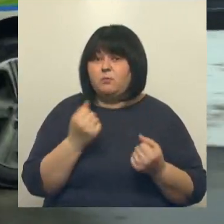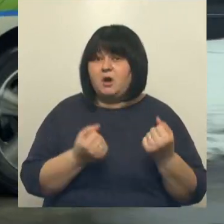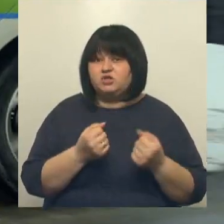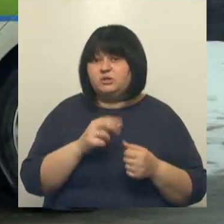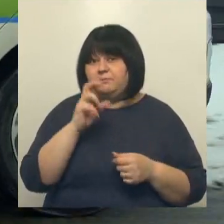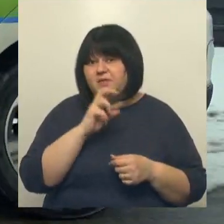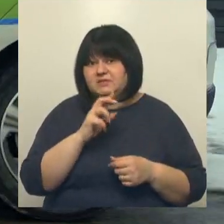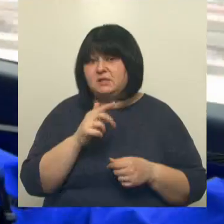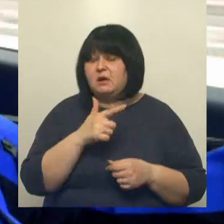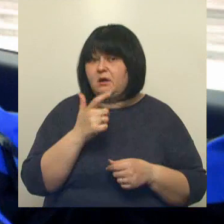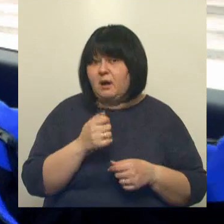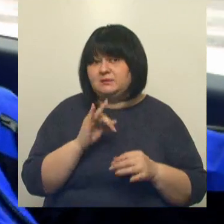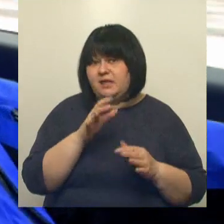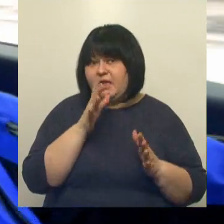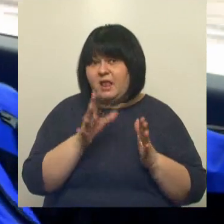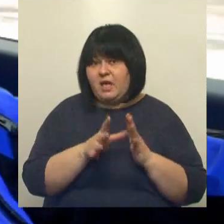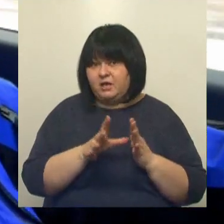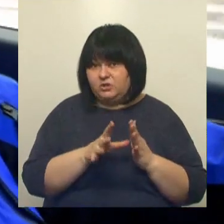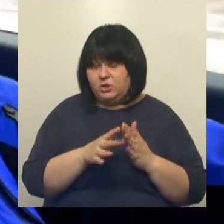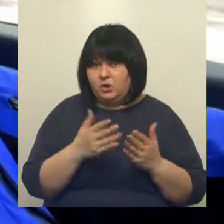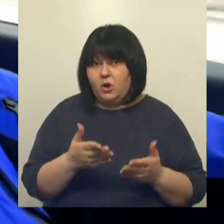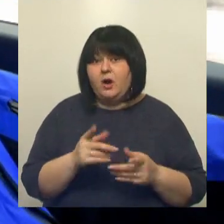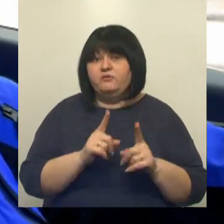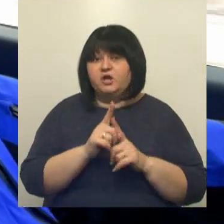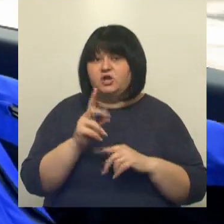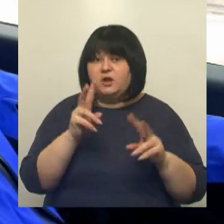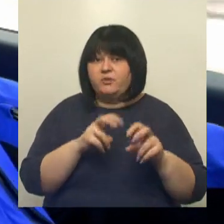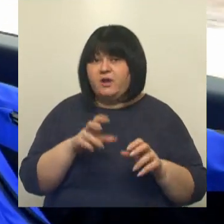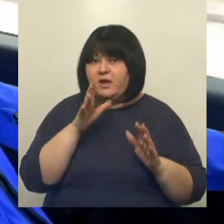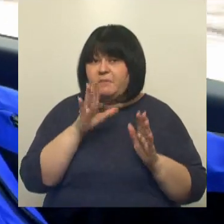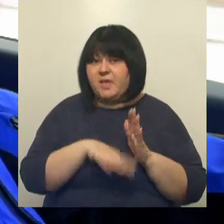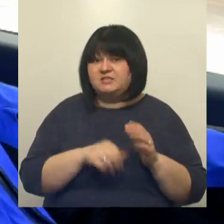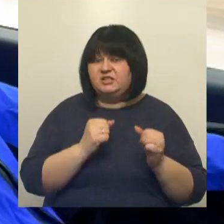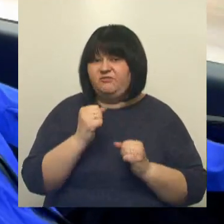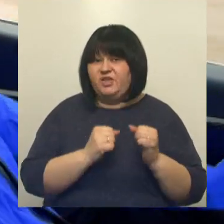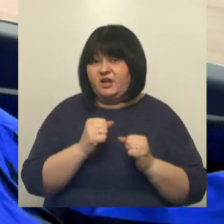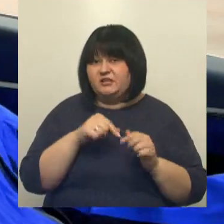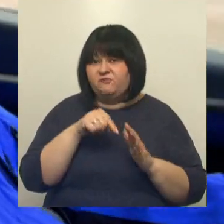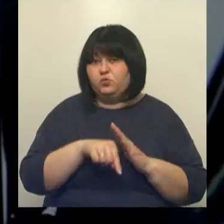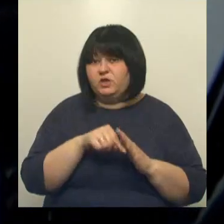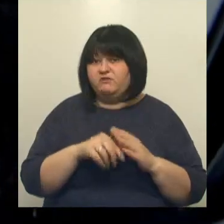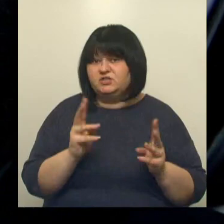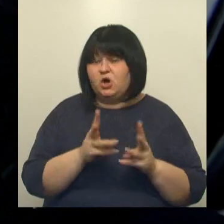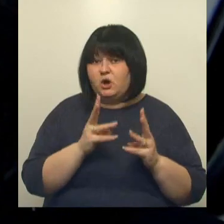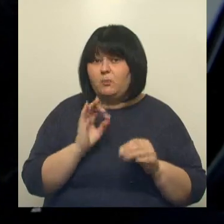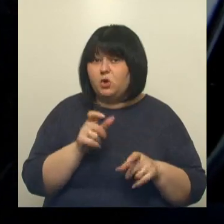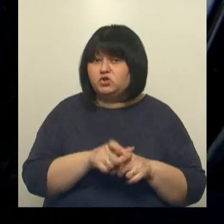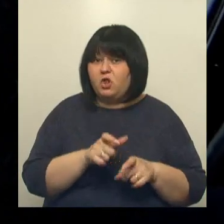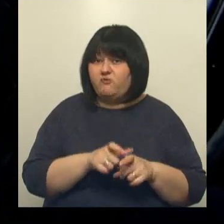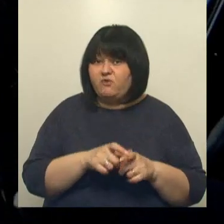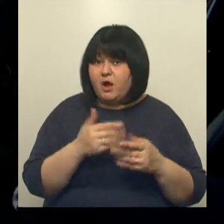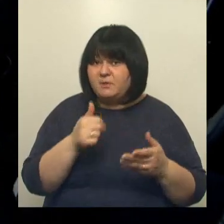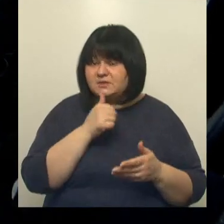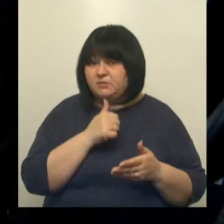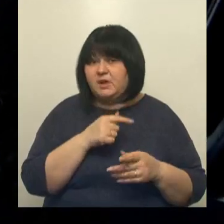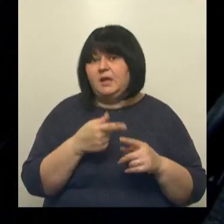на бензине, газе, так и электротяге. Для начала тестируем автомобиль без двигателя внутреннего сгорания. По словам некоторых автоэкспертов,